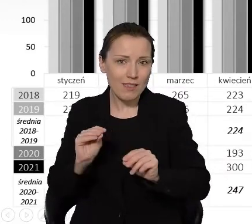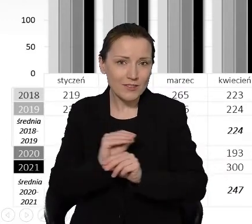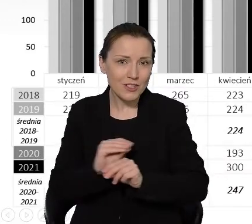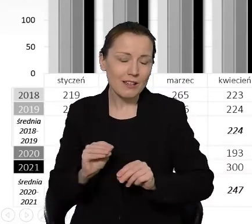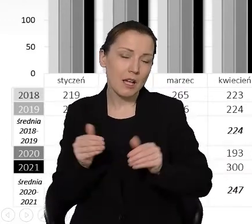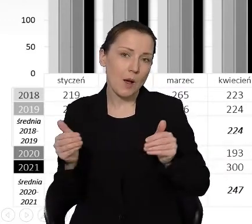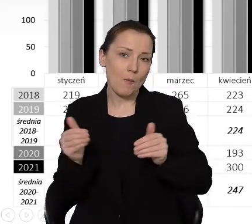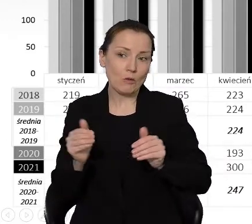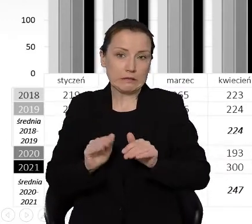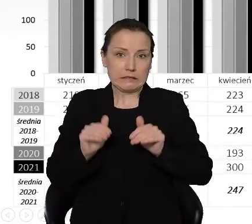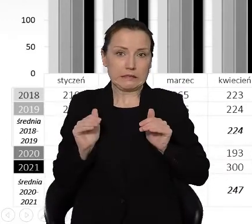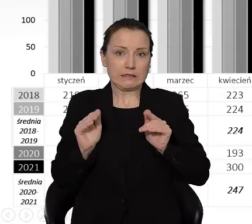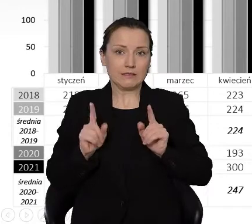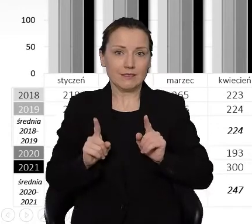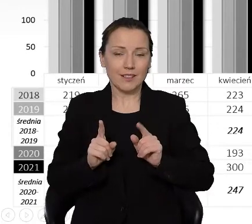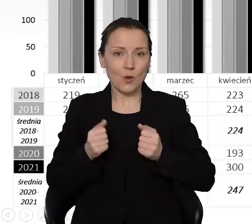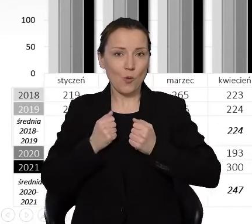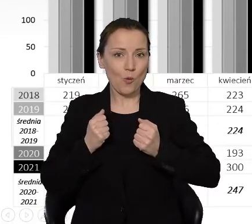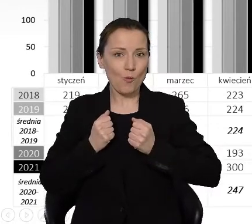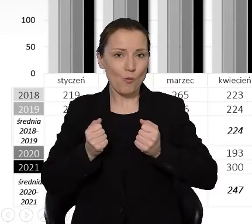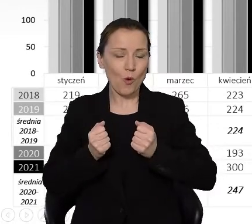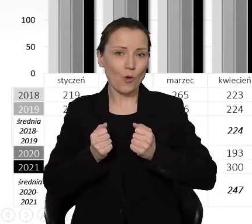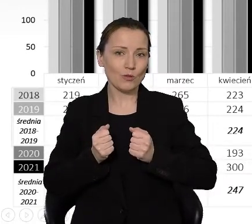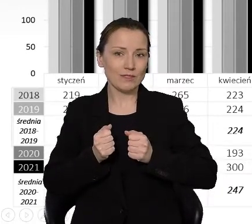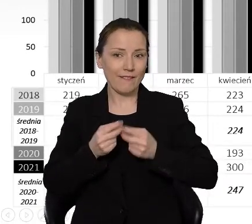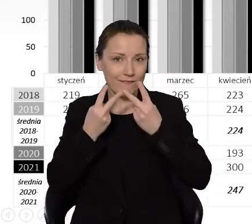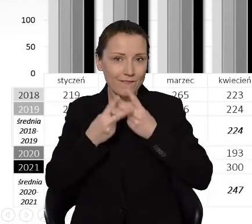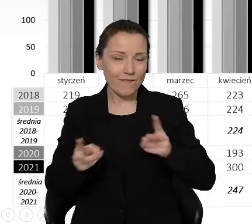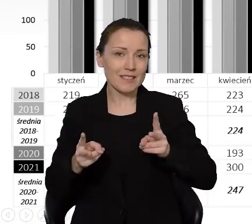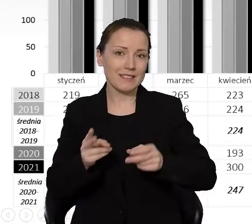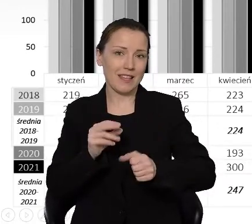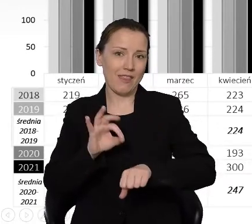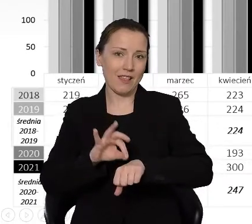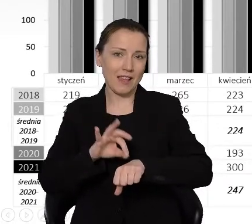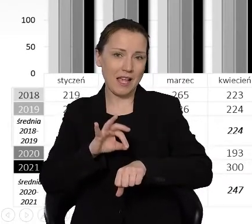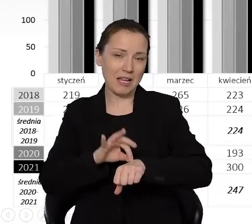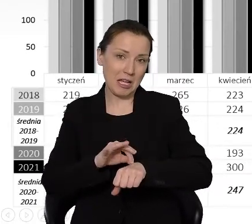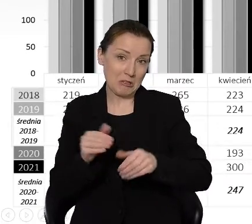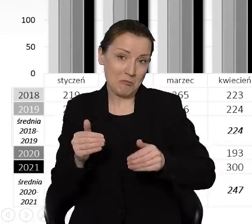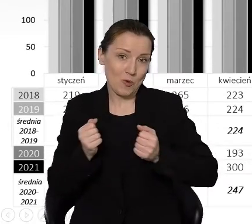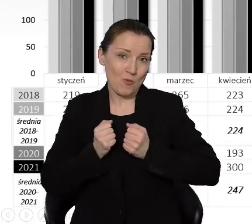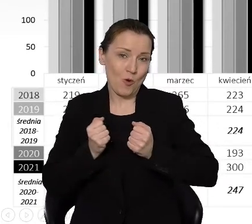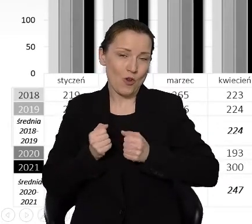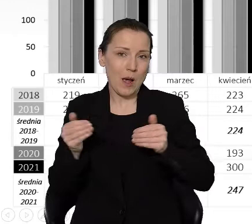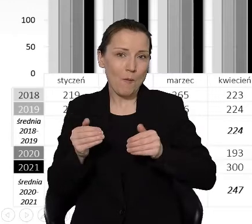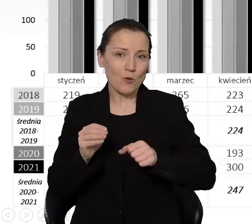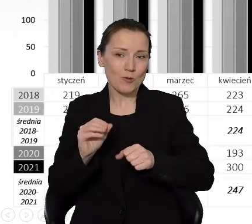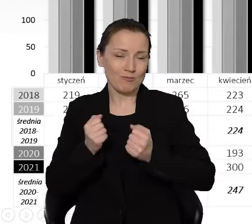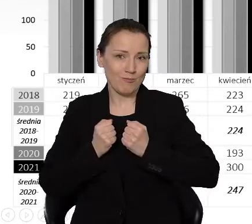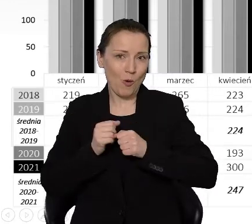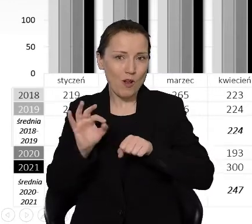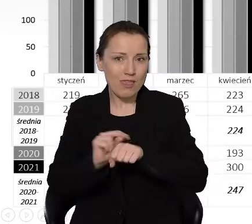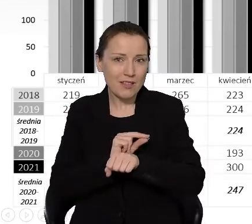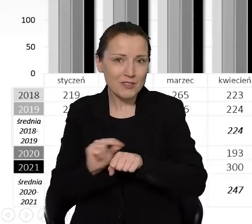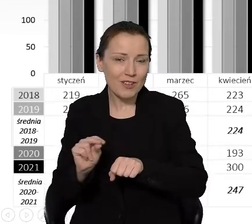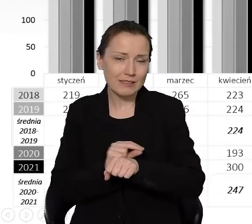przed wizytą gdzieś w miejscu, gdzie można by poradę lekarską uzyskać bądź poddać się leczeniu, sprawia,